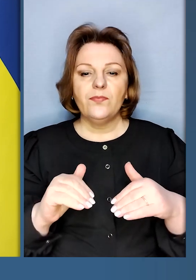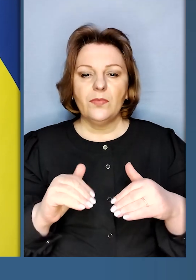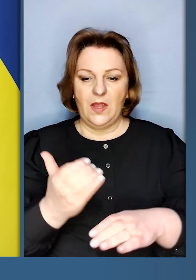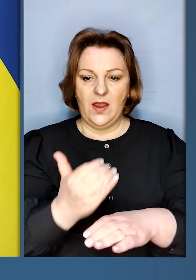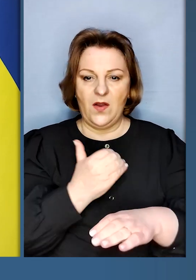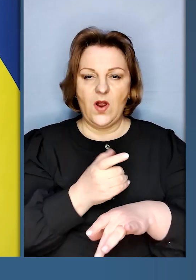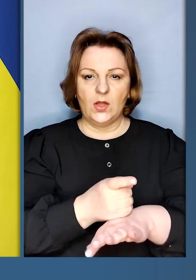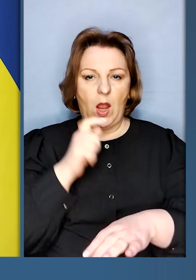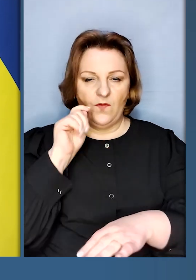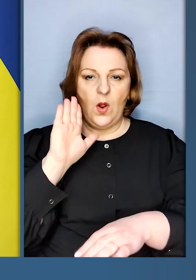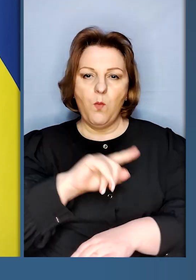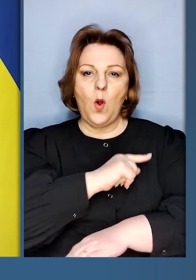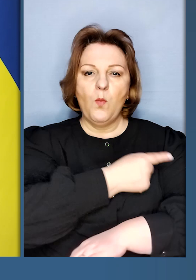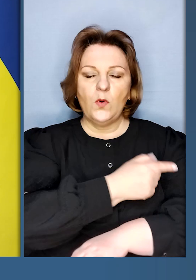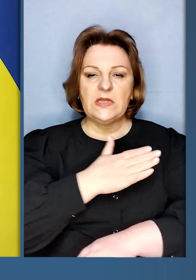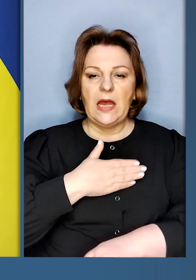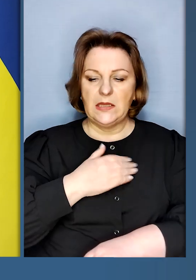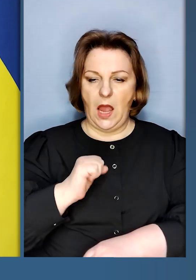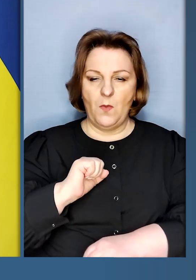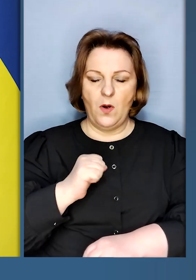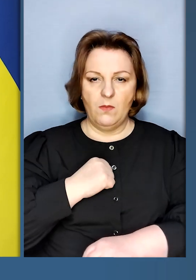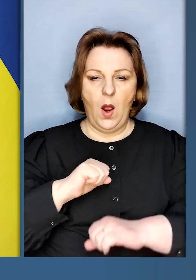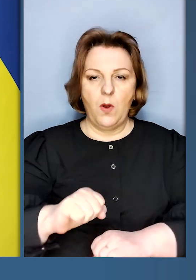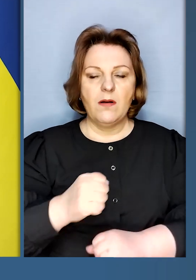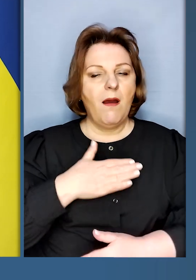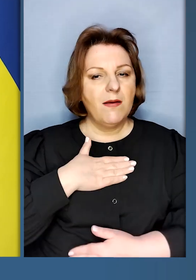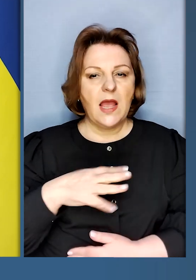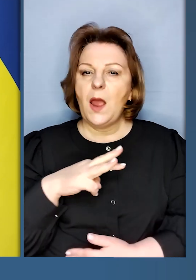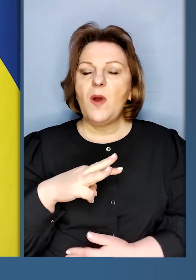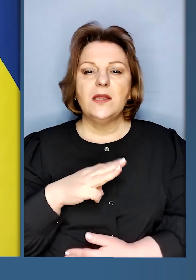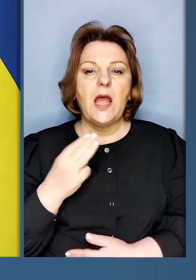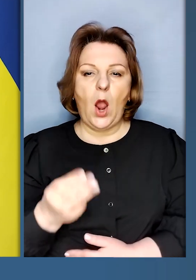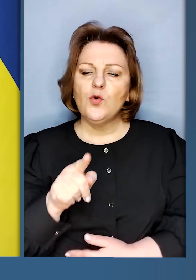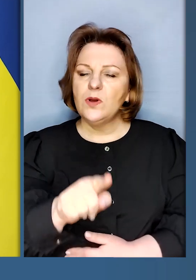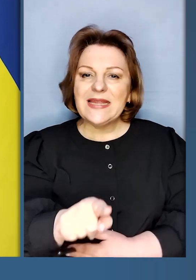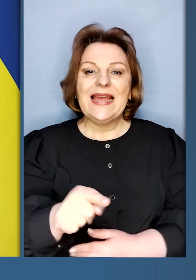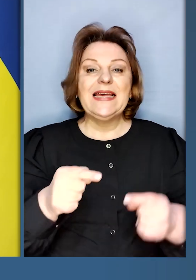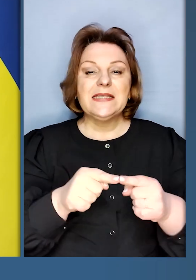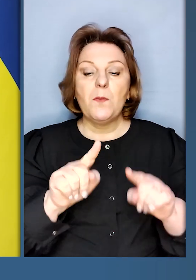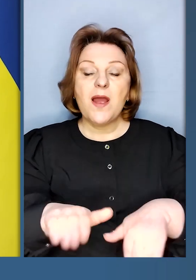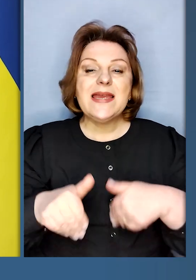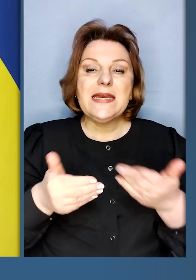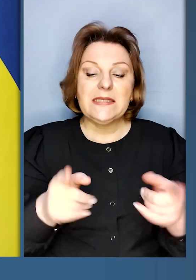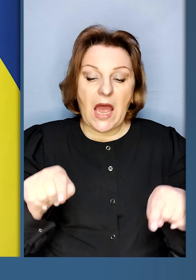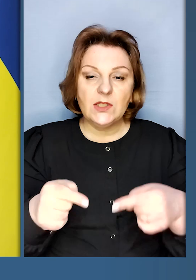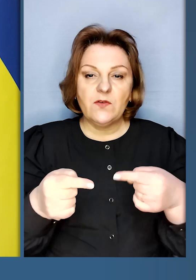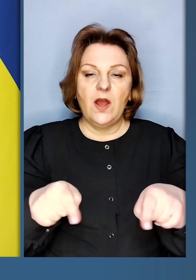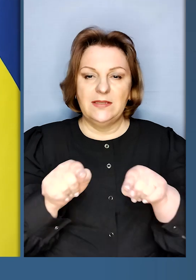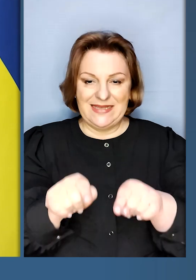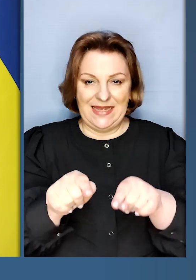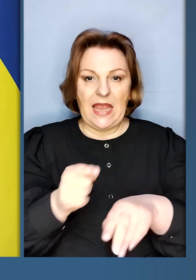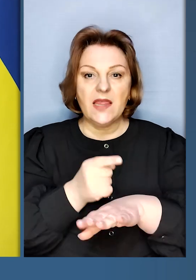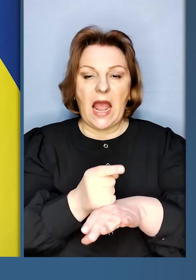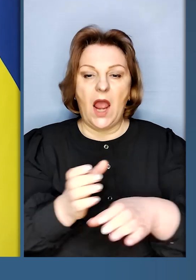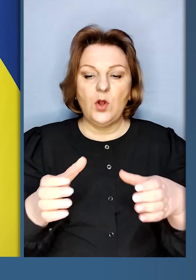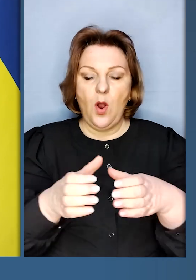в Україні будуть посилювати нашу оборону. Я дякую, Матеюш, що саме ти ініціював створення цієї танкової